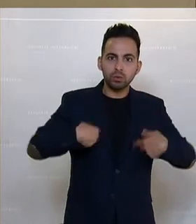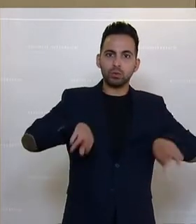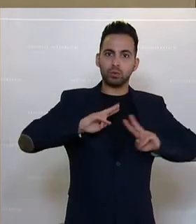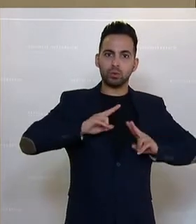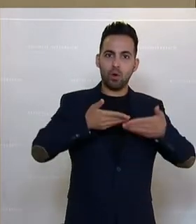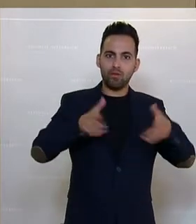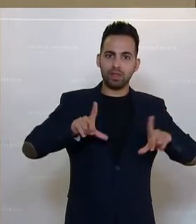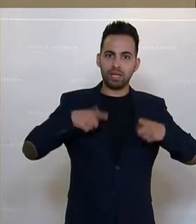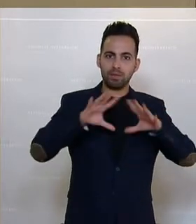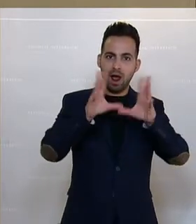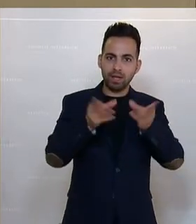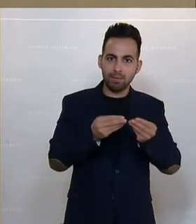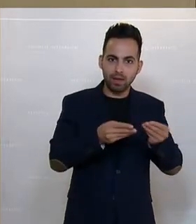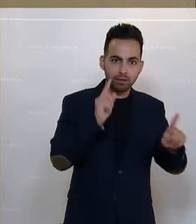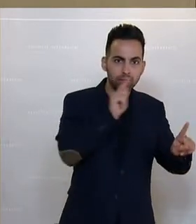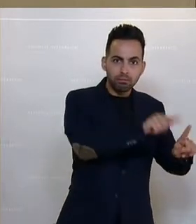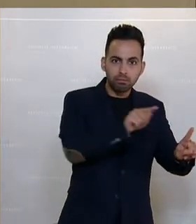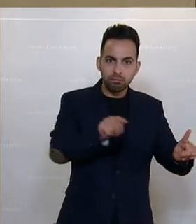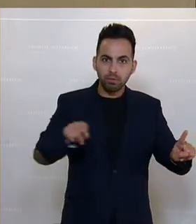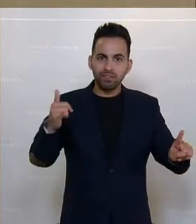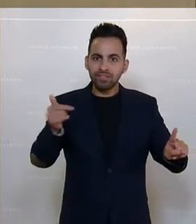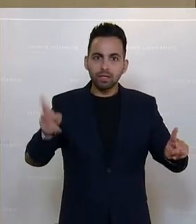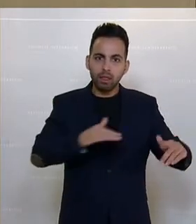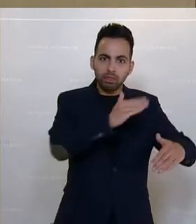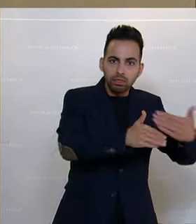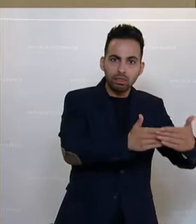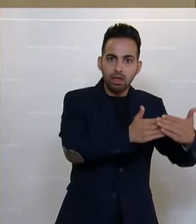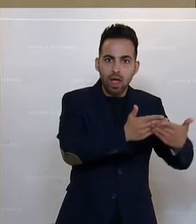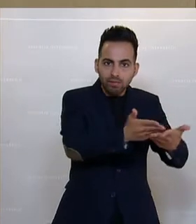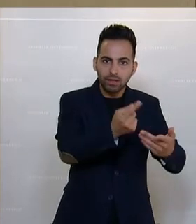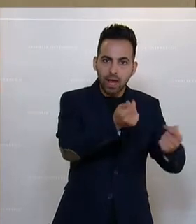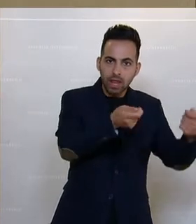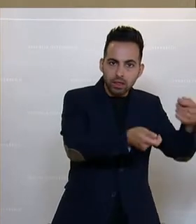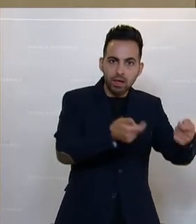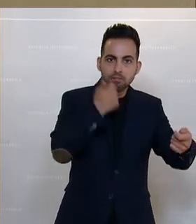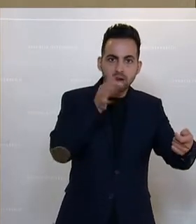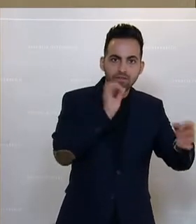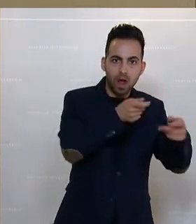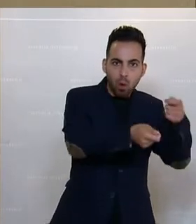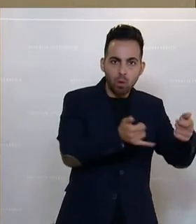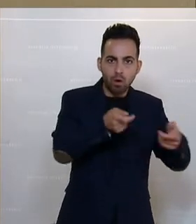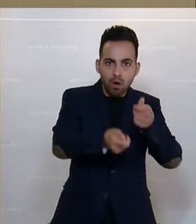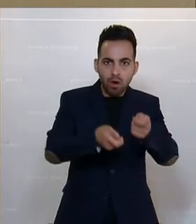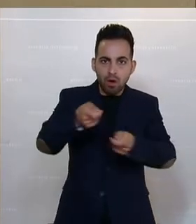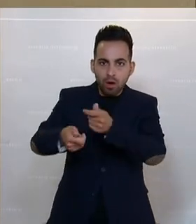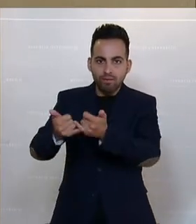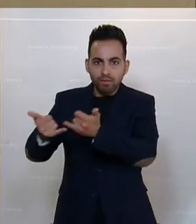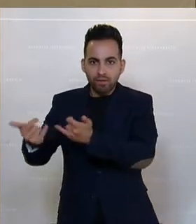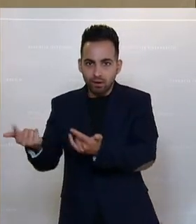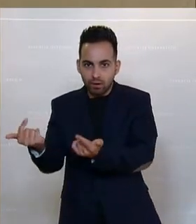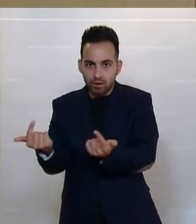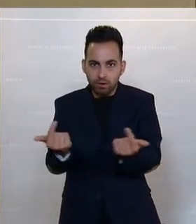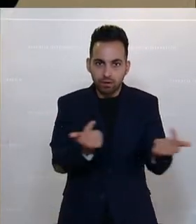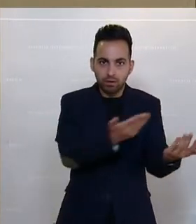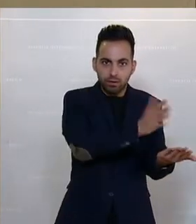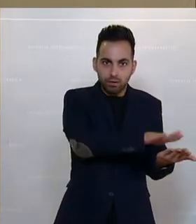öffentlichen Lebens im Allgemeinen, wie diese Gelder hier den Männern und den Frauen zugutekommen. Wir